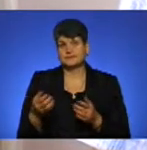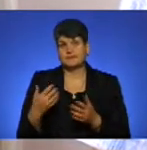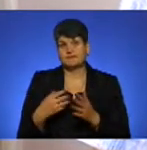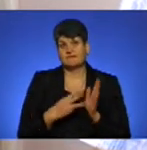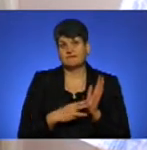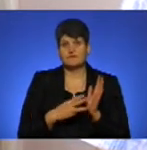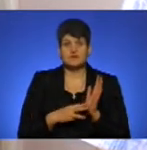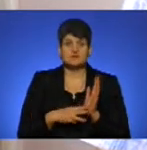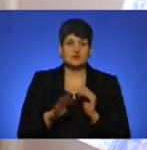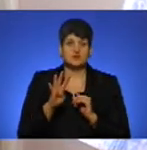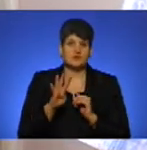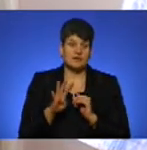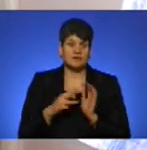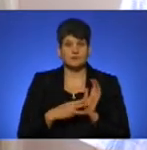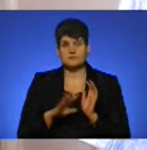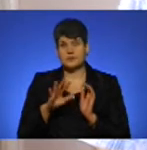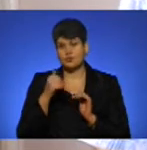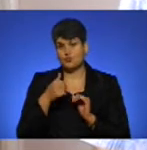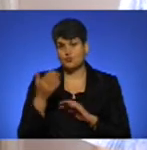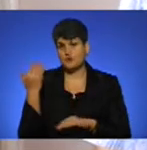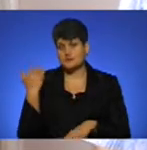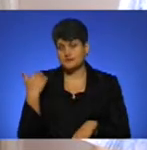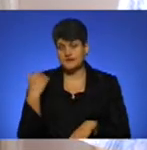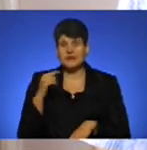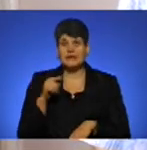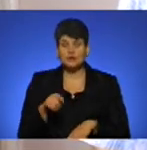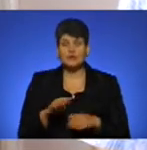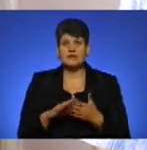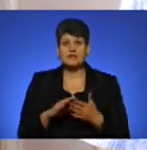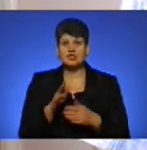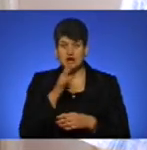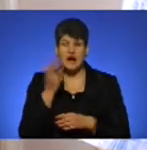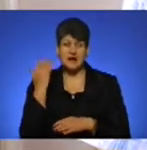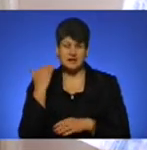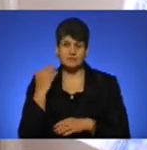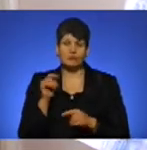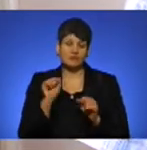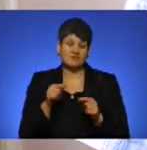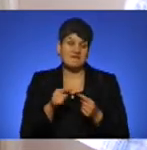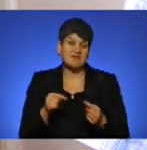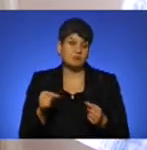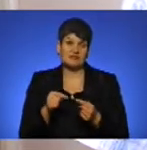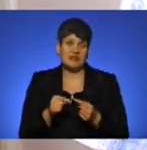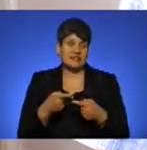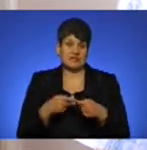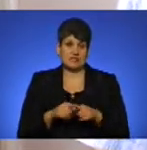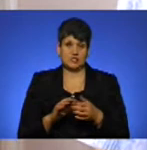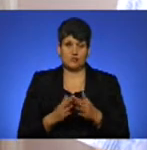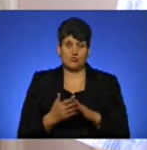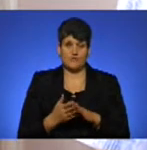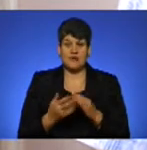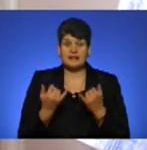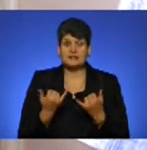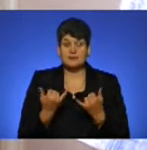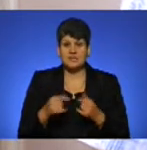84-85 років. І на той час, можливо, вона відповідала якимось технічним вимогам, Теперішні